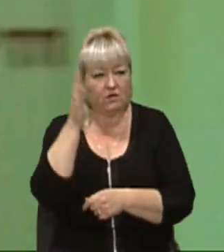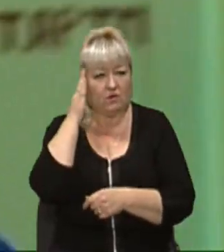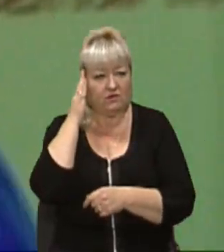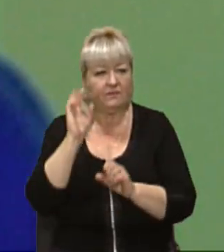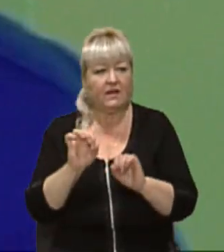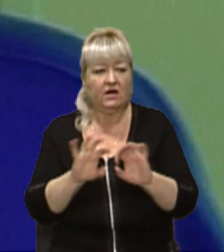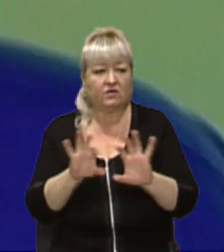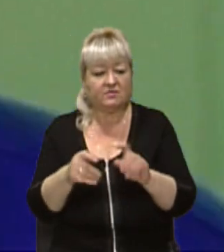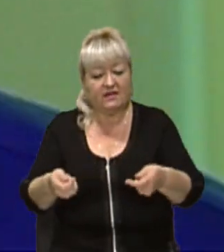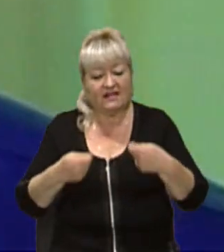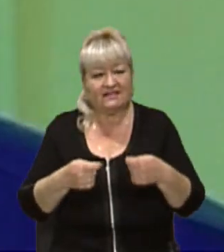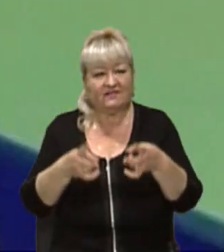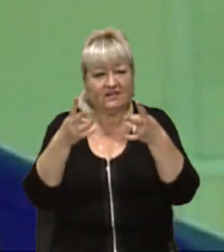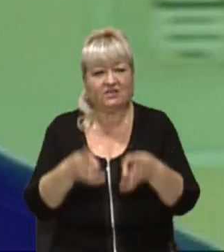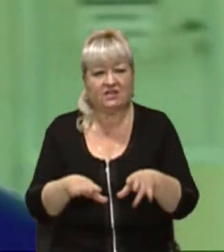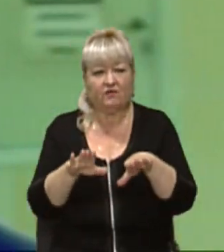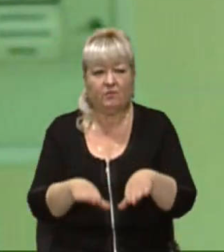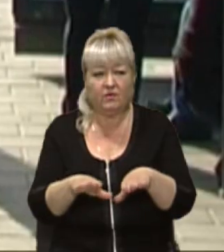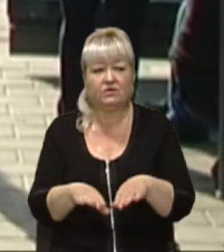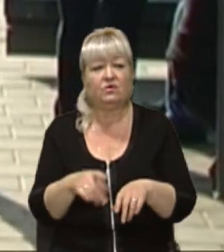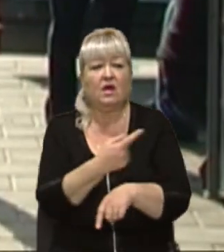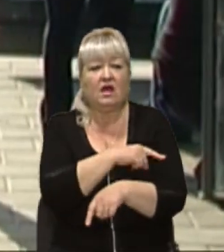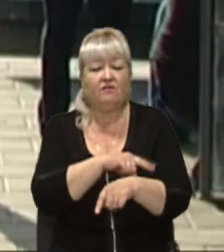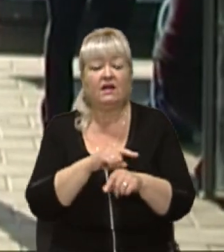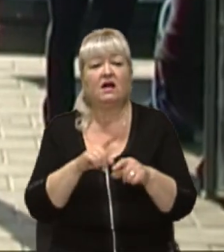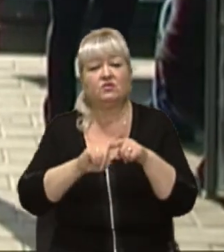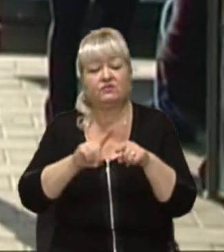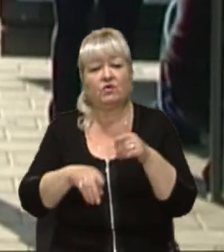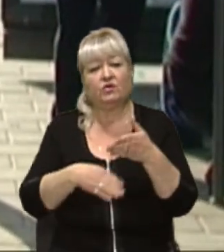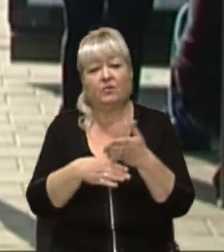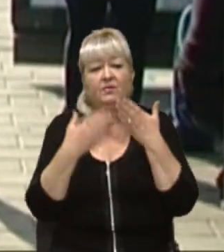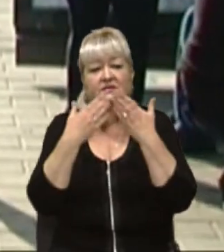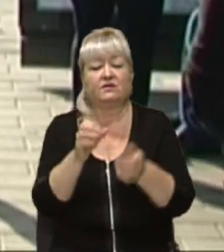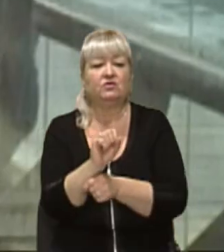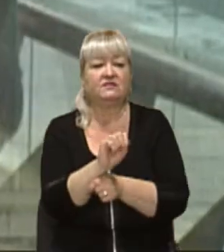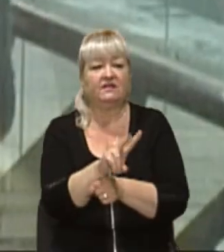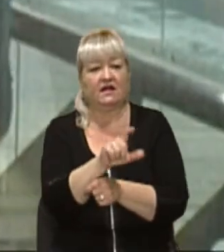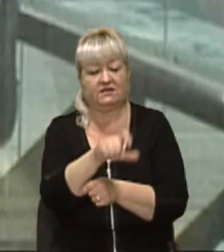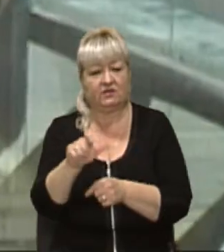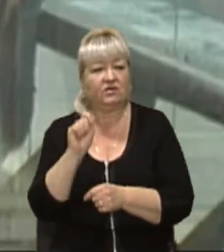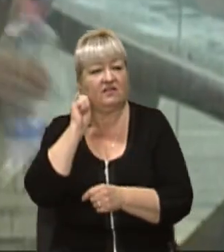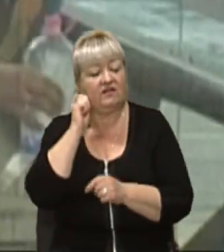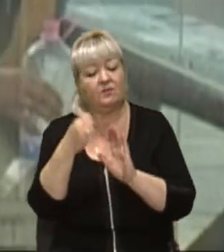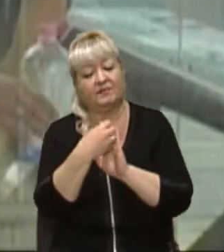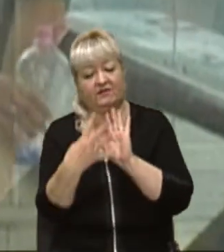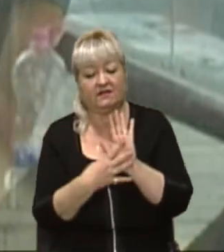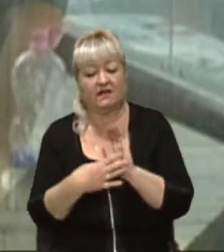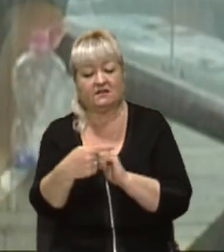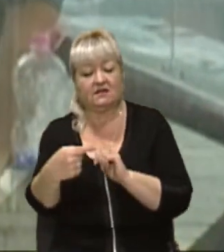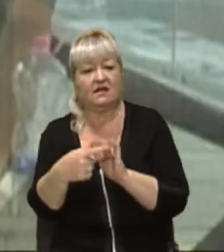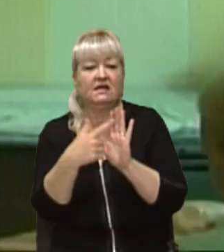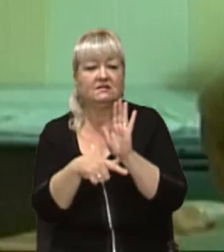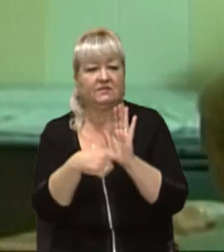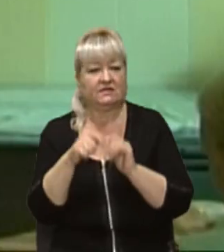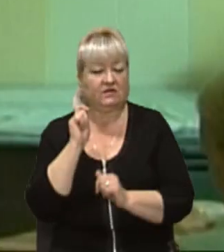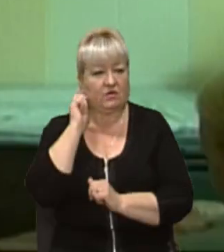розповів завідувач травмпункту Василь Тонконоженко, в лікарню швидкої допомоги звернулися 12 людей віком від 19 до 70